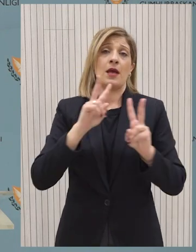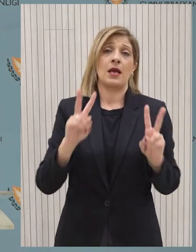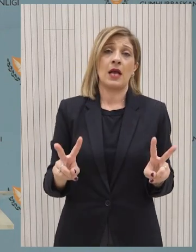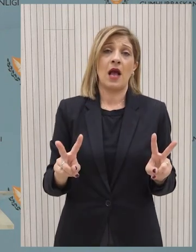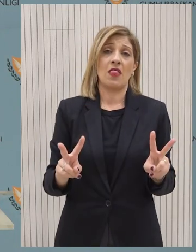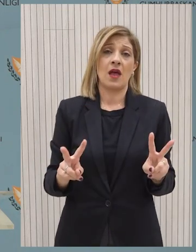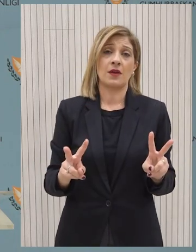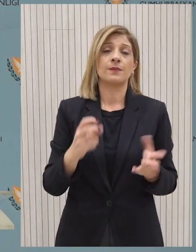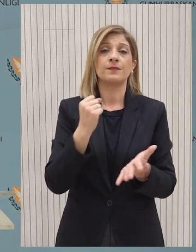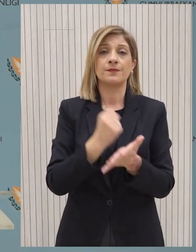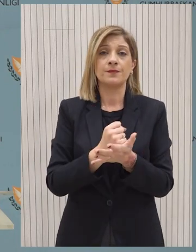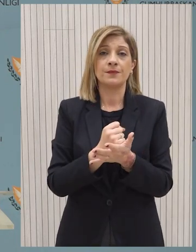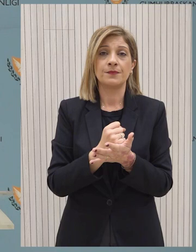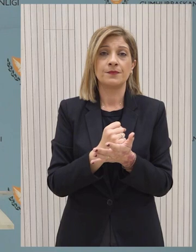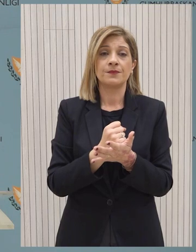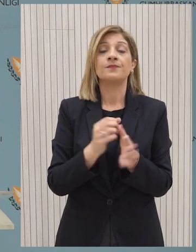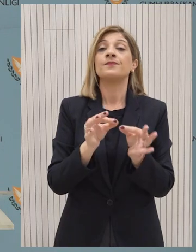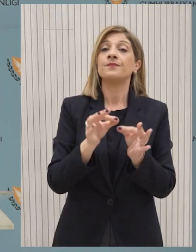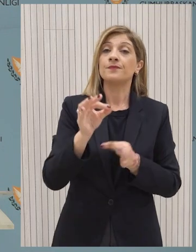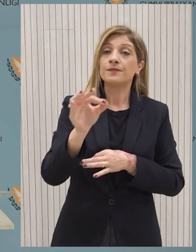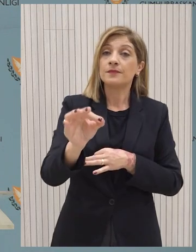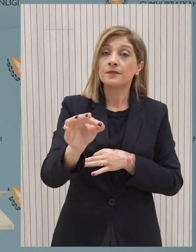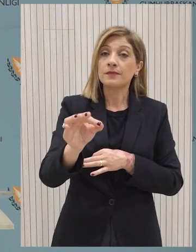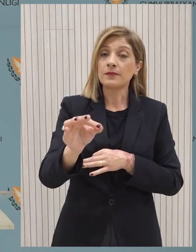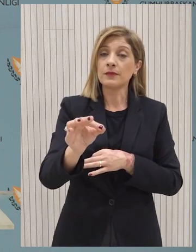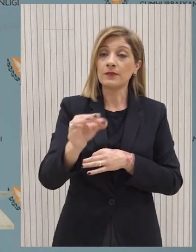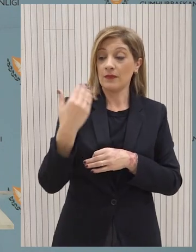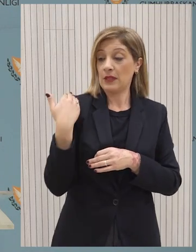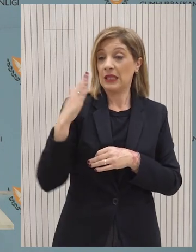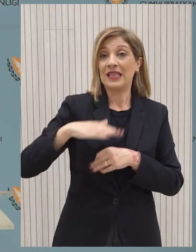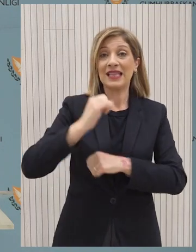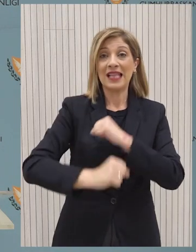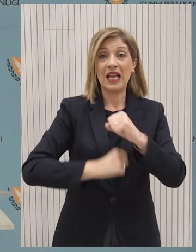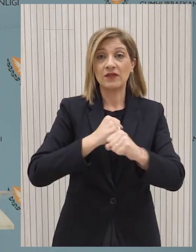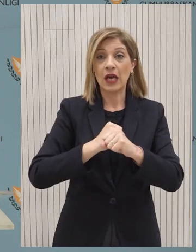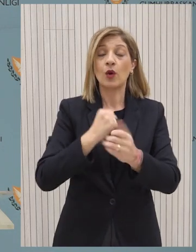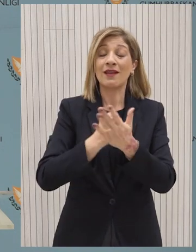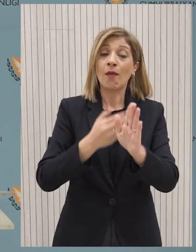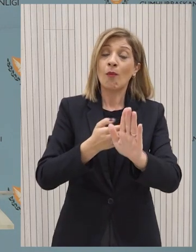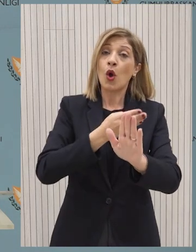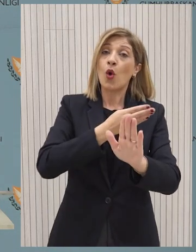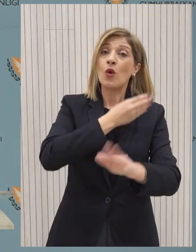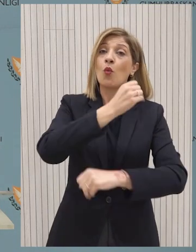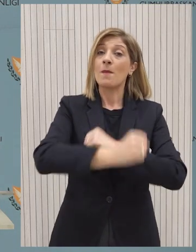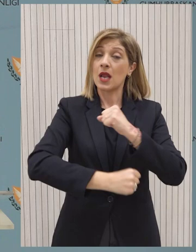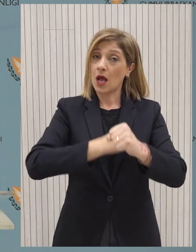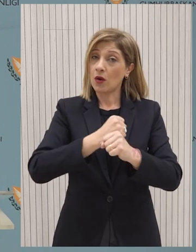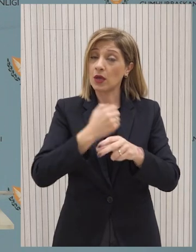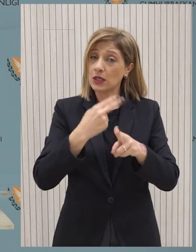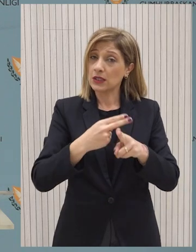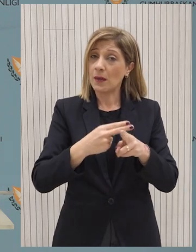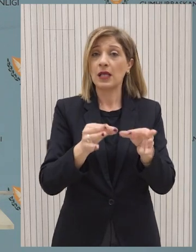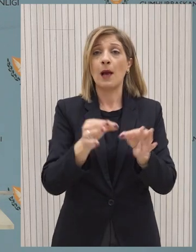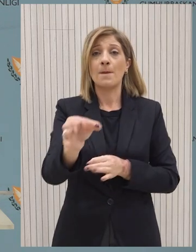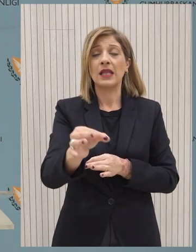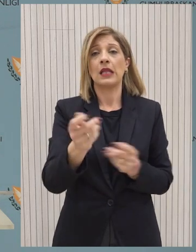Είναι ξεκάθαρες και τα μέτρα τα οποία έχουν ληφθεί και τον τελευταίο χρόνο αλλά και τα προηγούμενα χρόνια. Αυτό πρέπει να το οφείλουμε να το πούμε